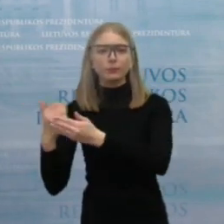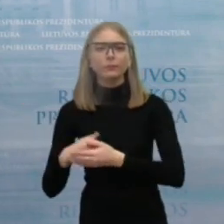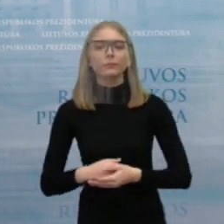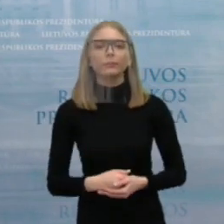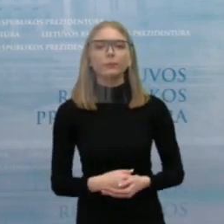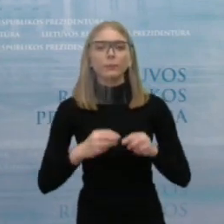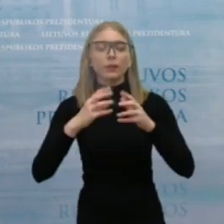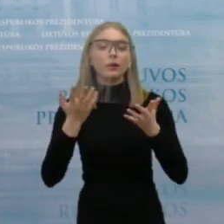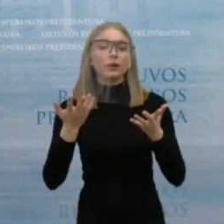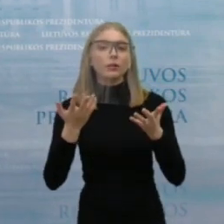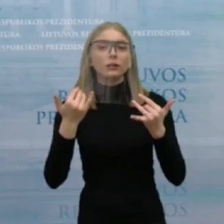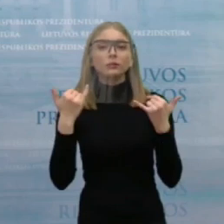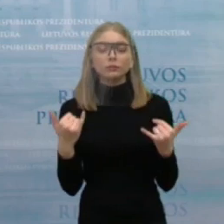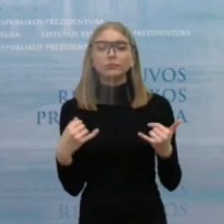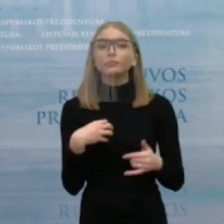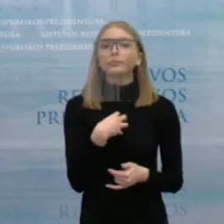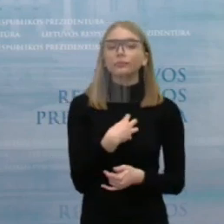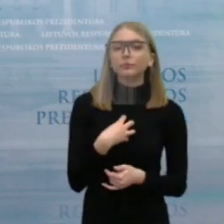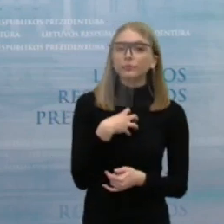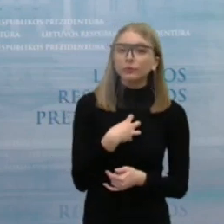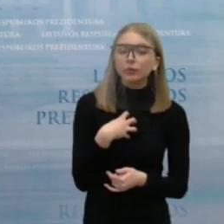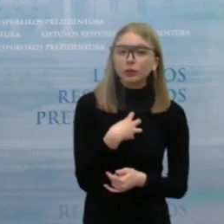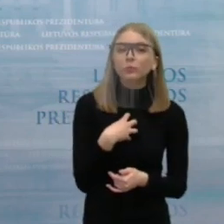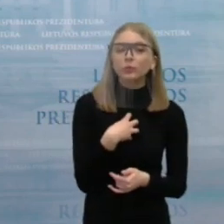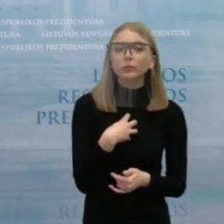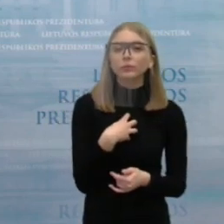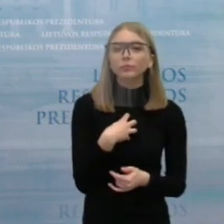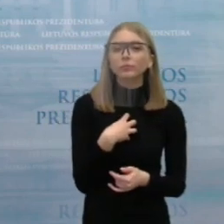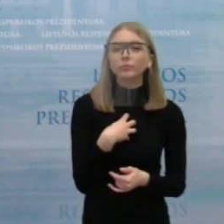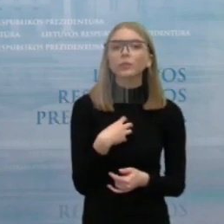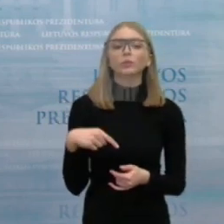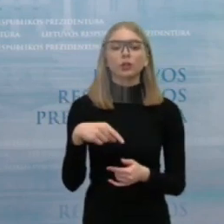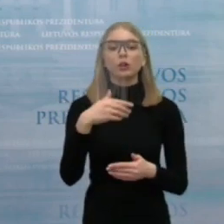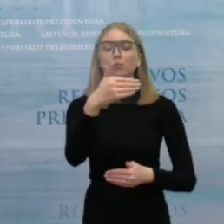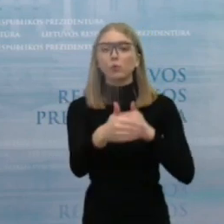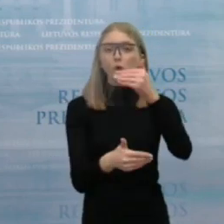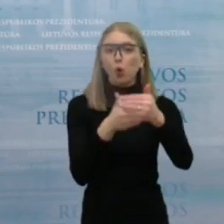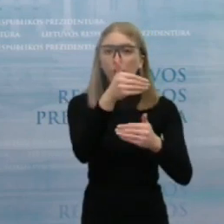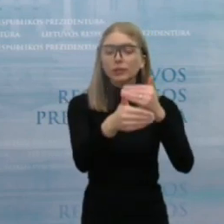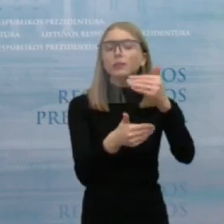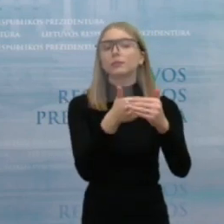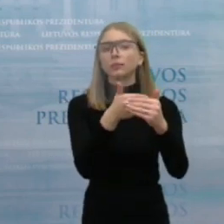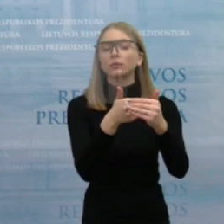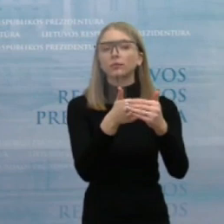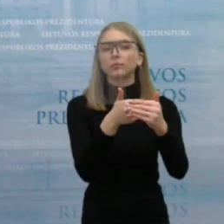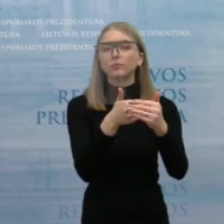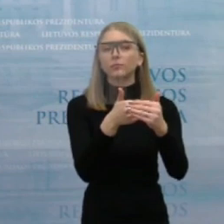tas yra aktualu tiek, kiek šis procesas konsoliduoja